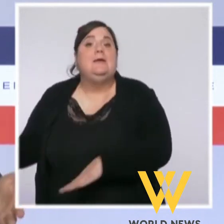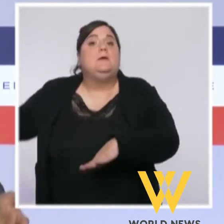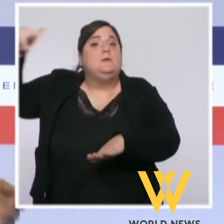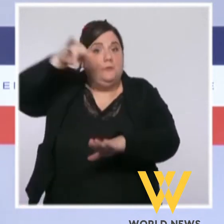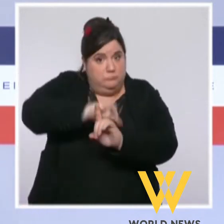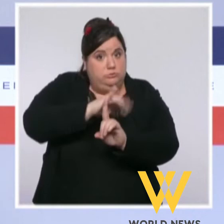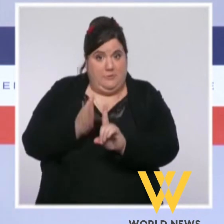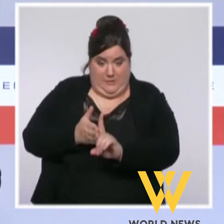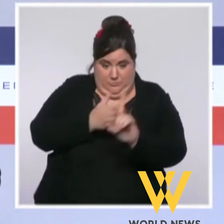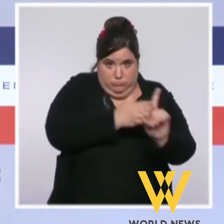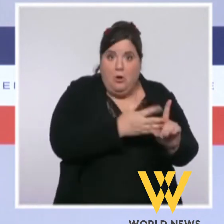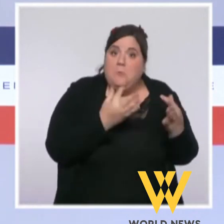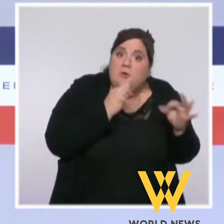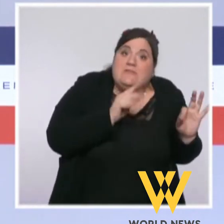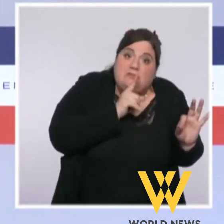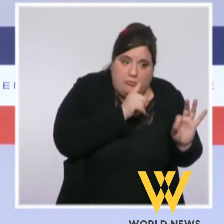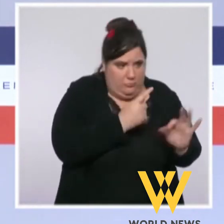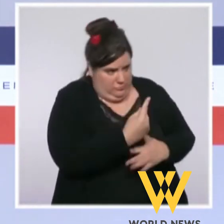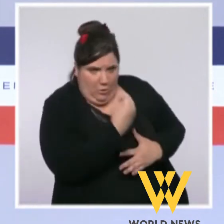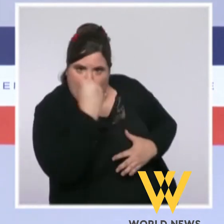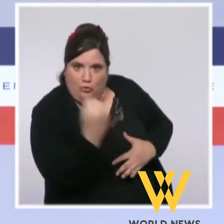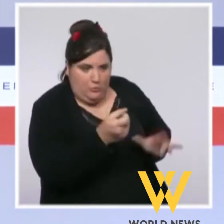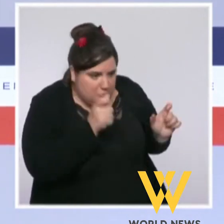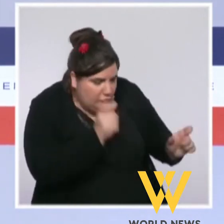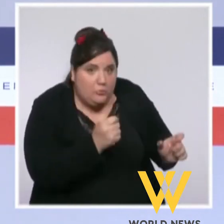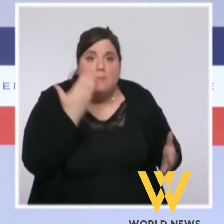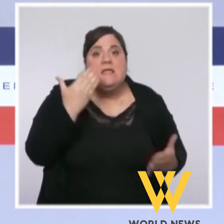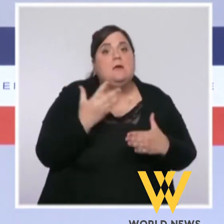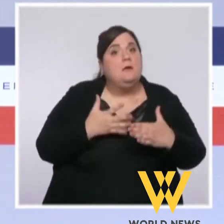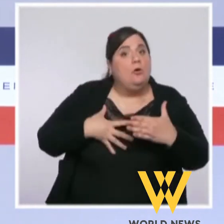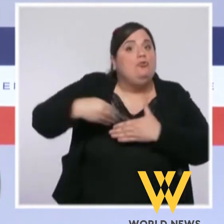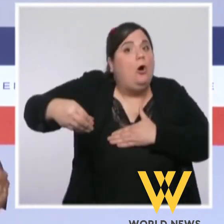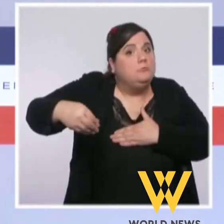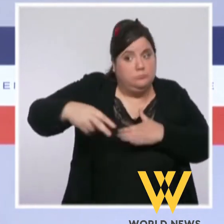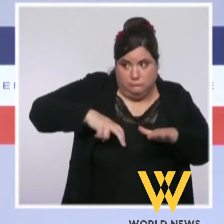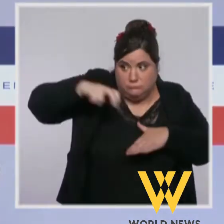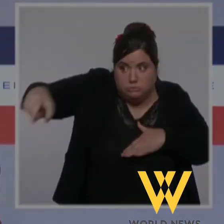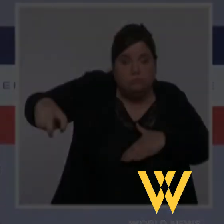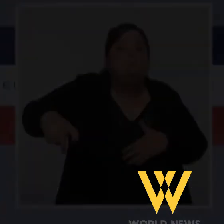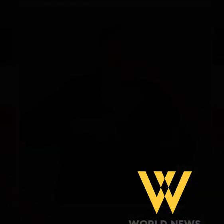les pays de la liste rouge, par les forces de l'ordre, avec une verbalisation de 1 000 euros pour les personnes qui ne respectent pas cet isolement.